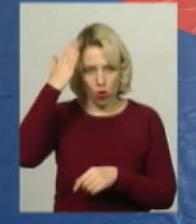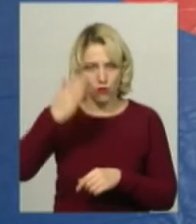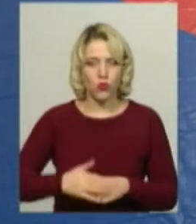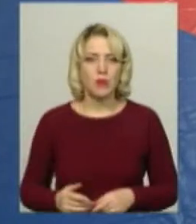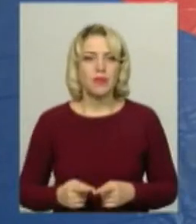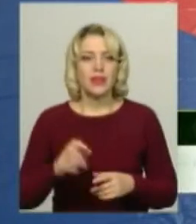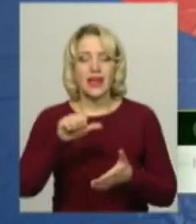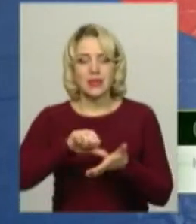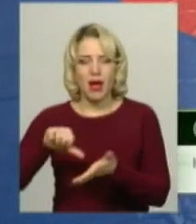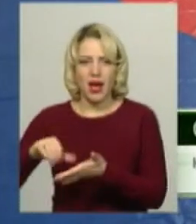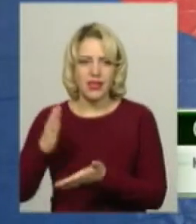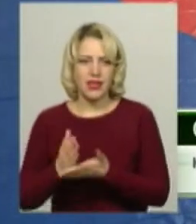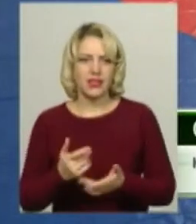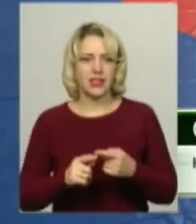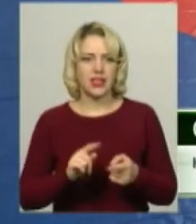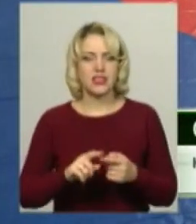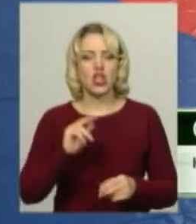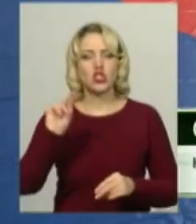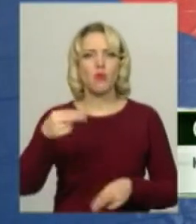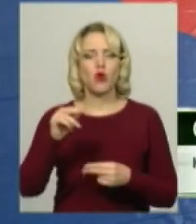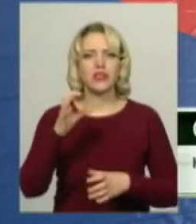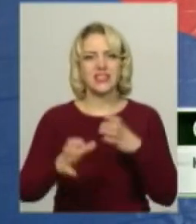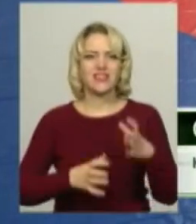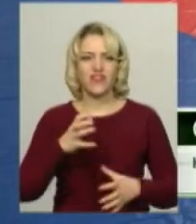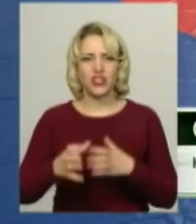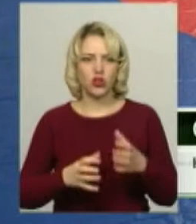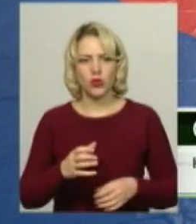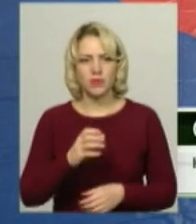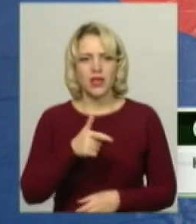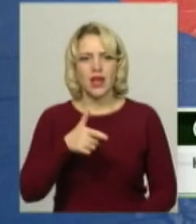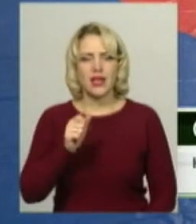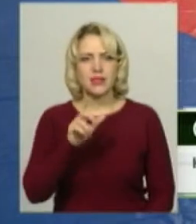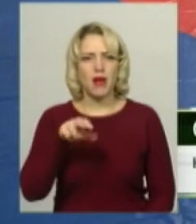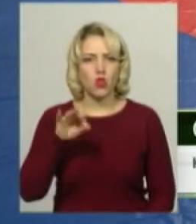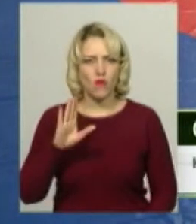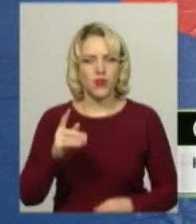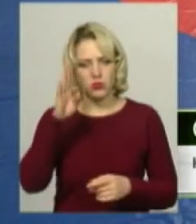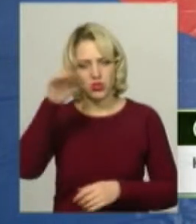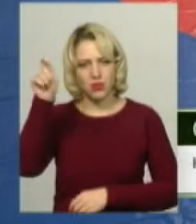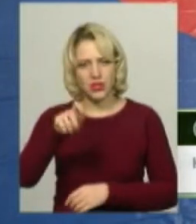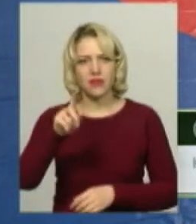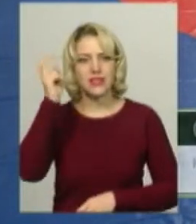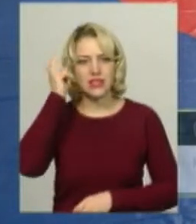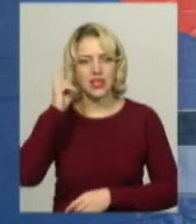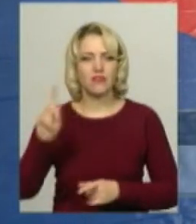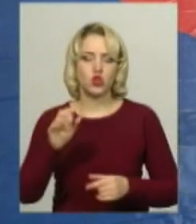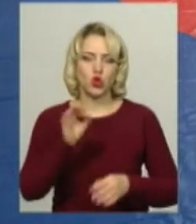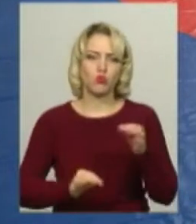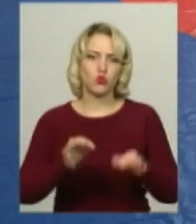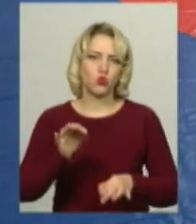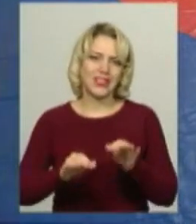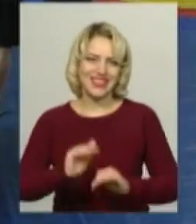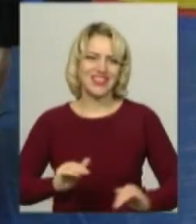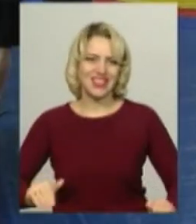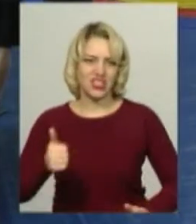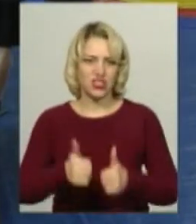змаганнях присутній цьогорічний чемпіон світу з бойового самбо Артур Азмадов. Він приїхав із Києва, щоби судити дитячі